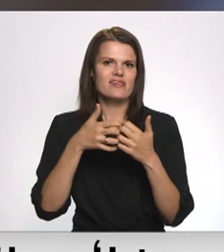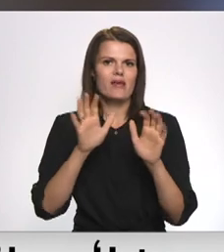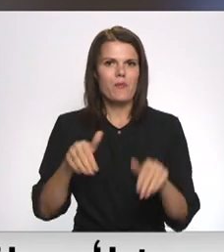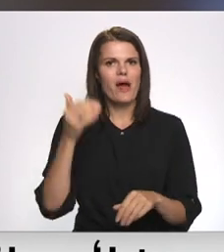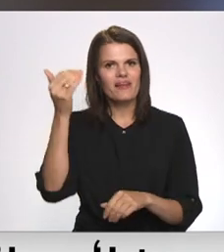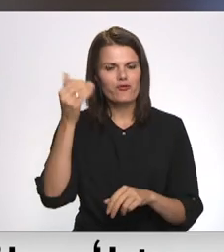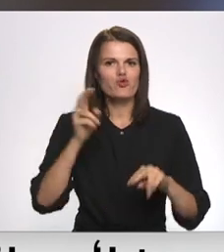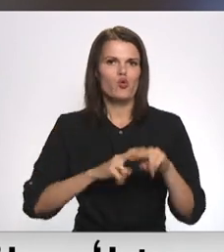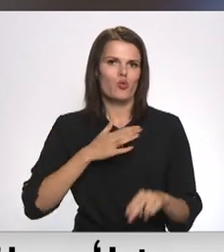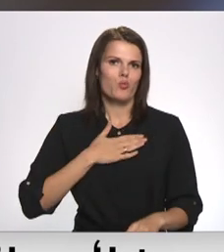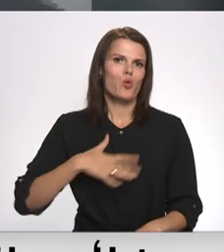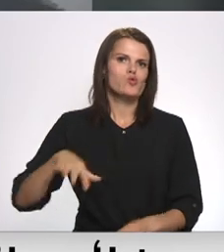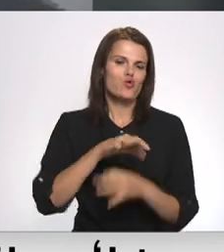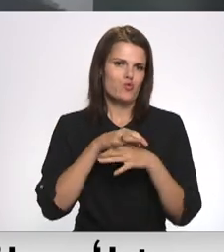Aikīns, Mārs Jurgensons, Latvijas televīzija